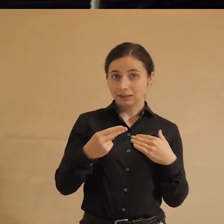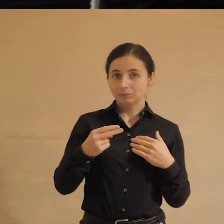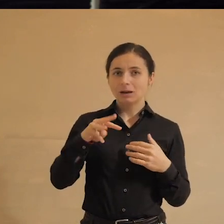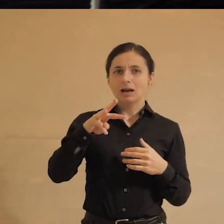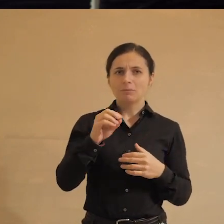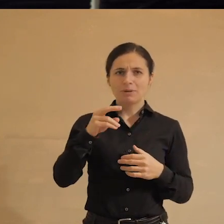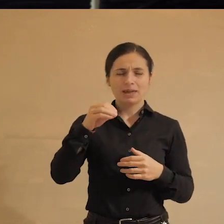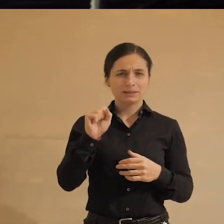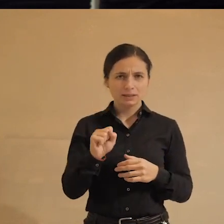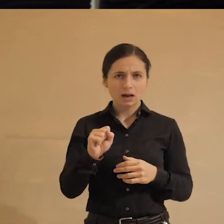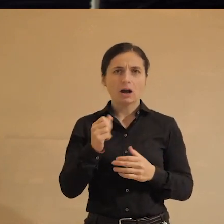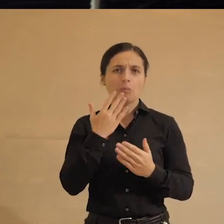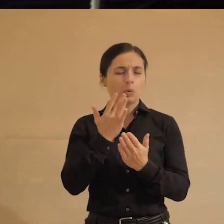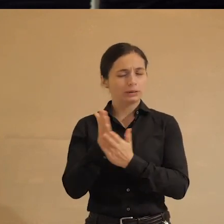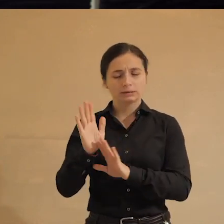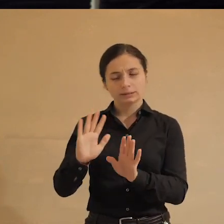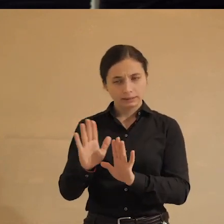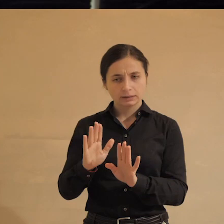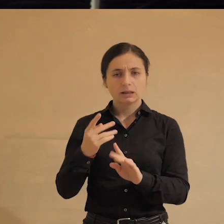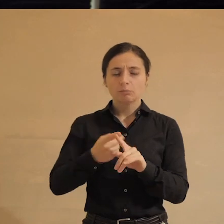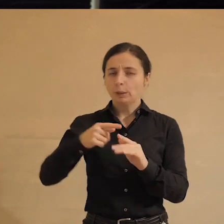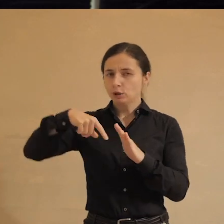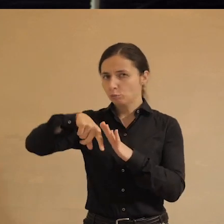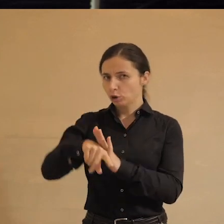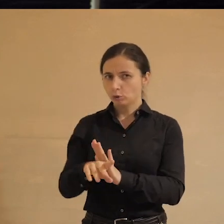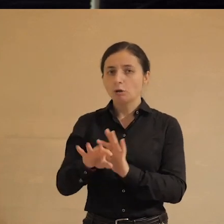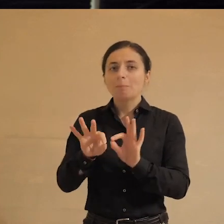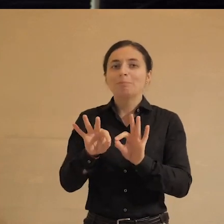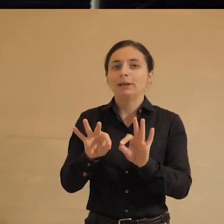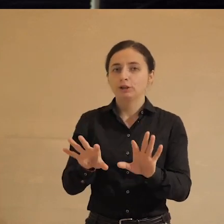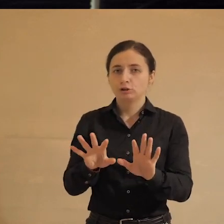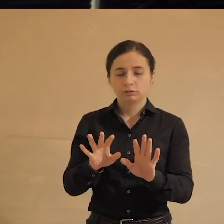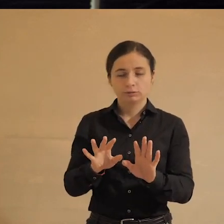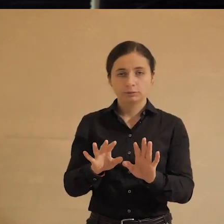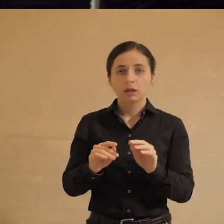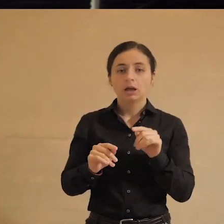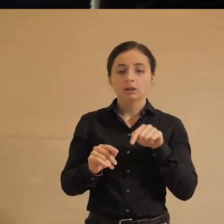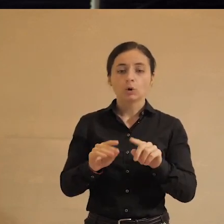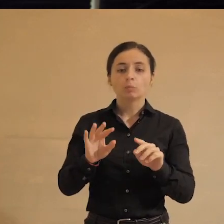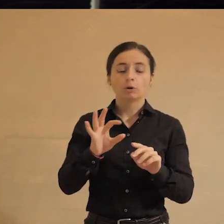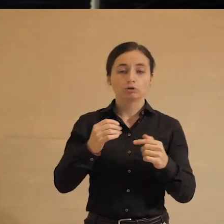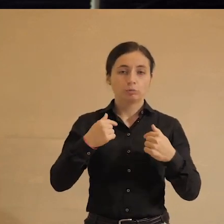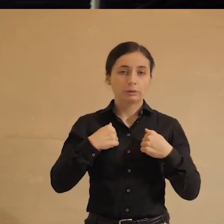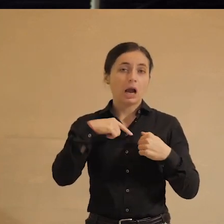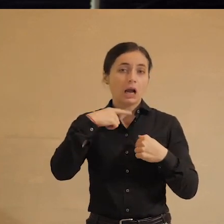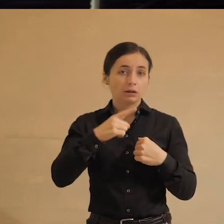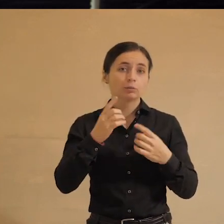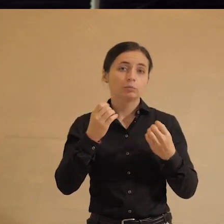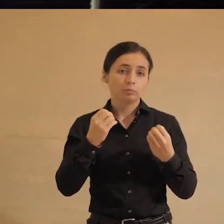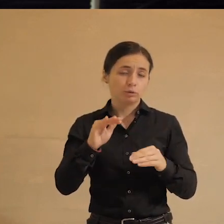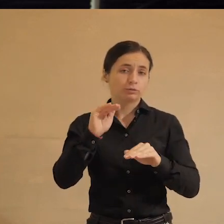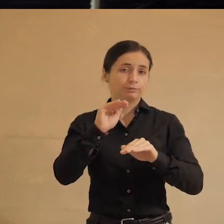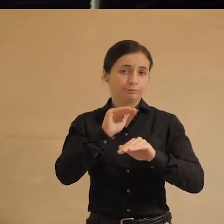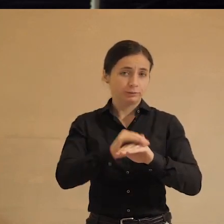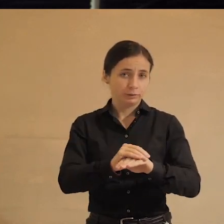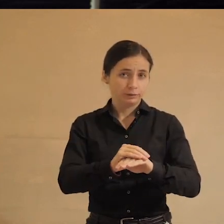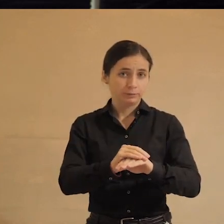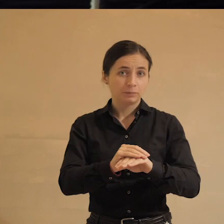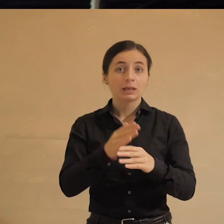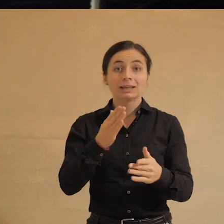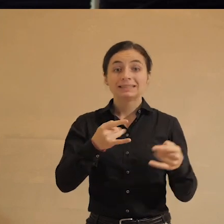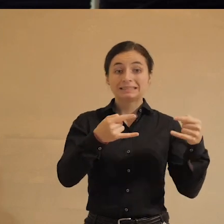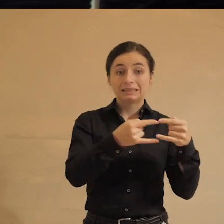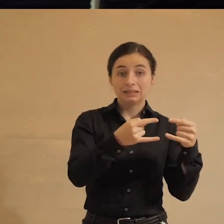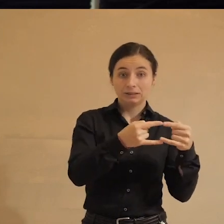медиапотребление, не медиаполитика, поэтому мы не углубляемся в причины того, о чем я говорю. Давайте просто это зафиксируем. Если вы будете смотреть